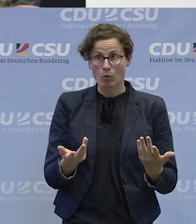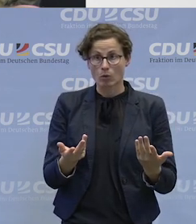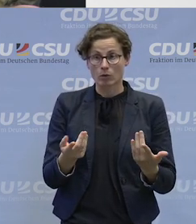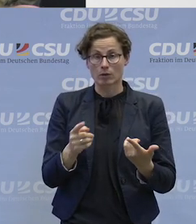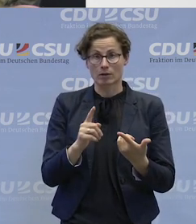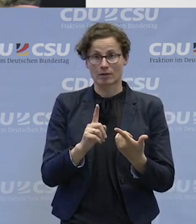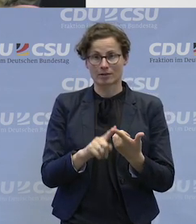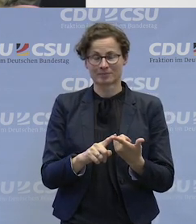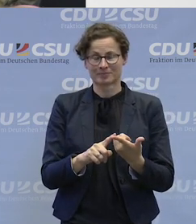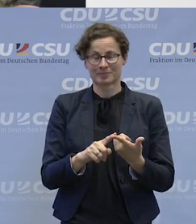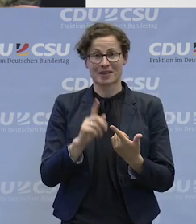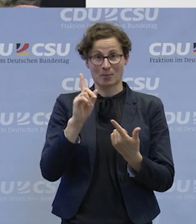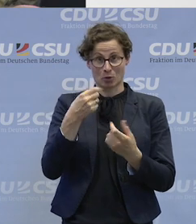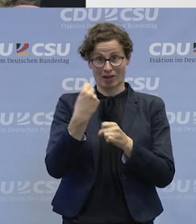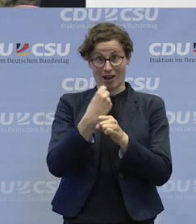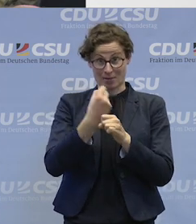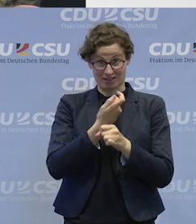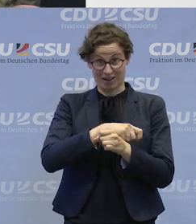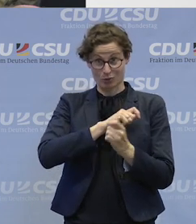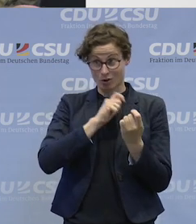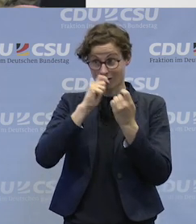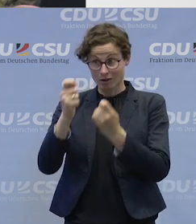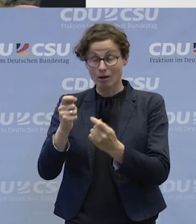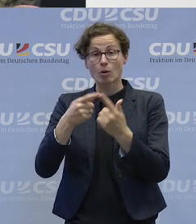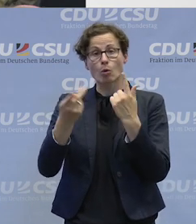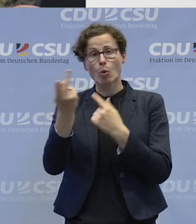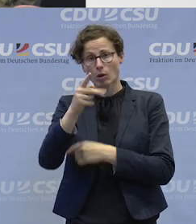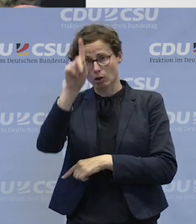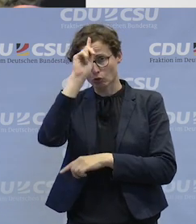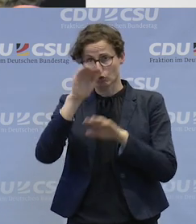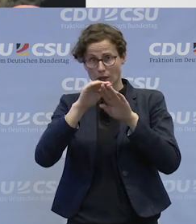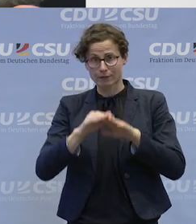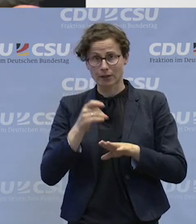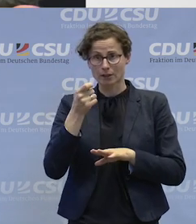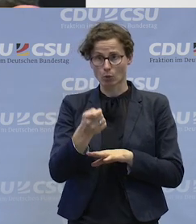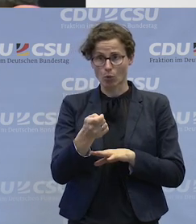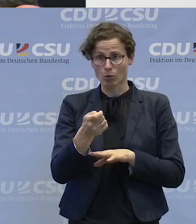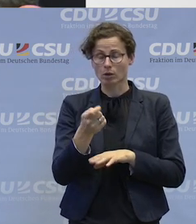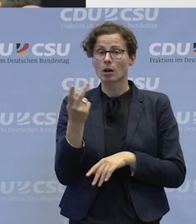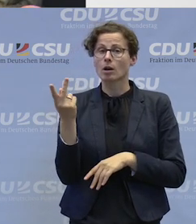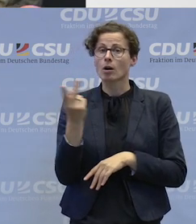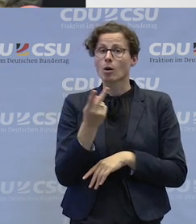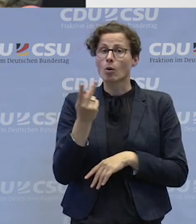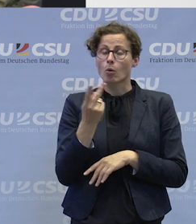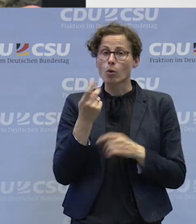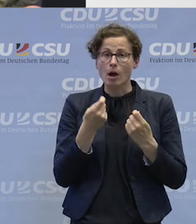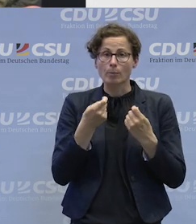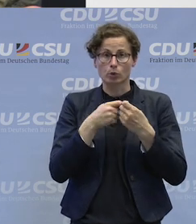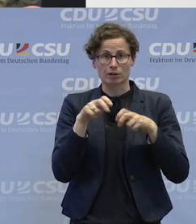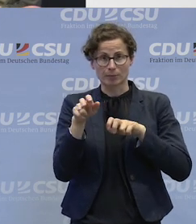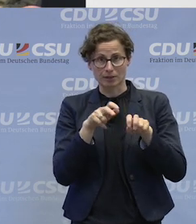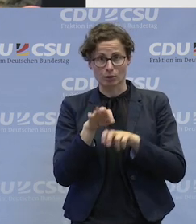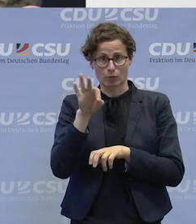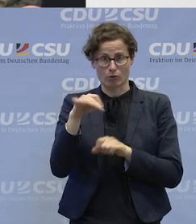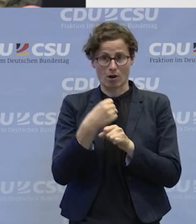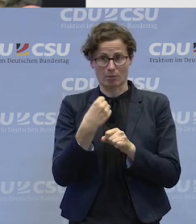Beantrage ich dies bei der Arbeitsagentur, bei der Deutschen Rennwäubigung oder beim Bundesministerium für